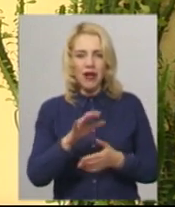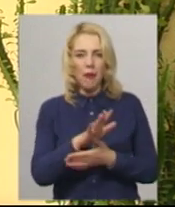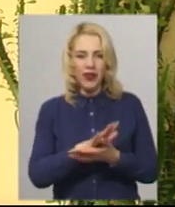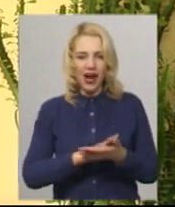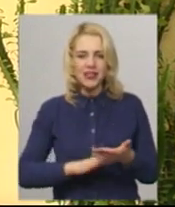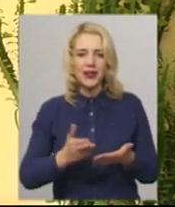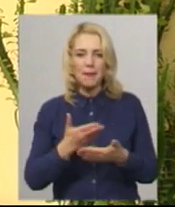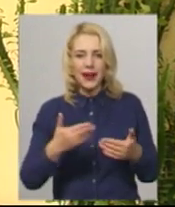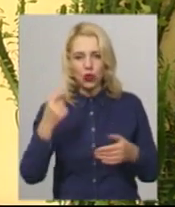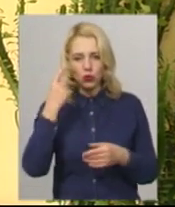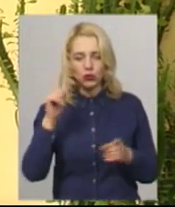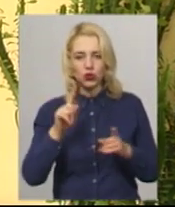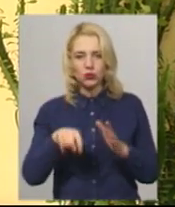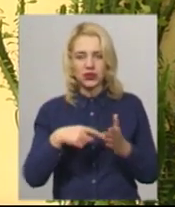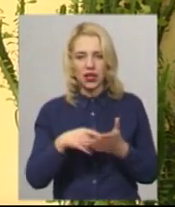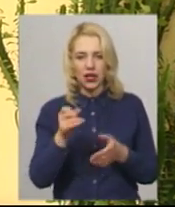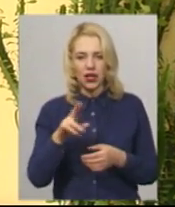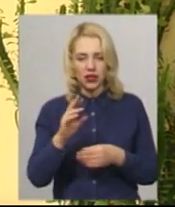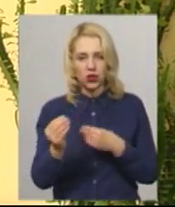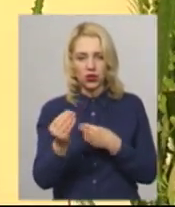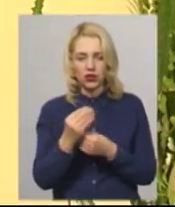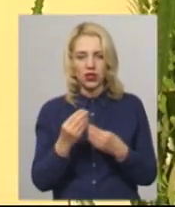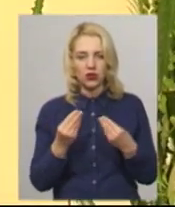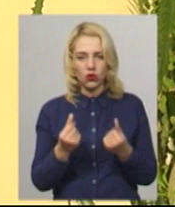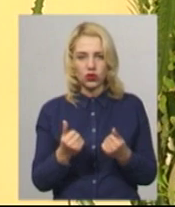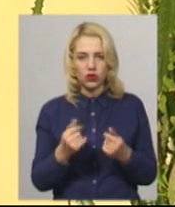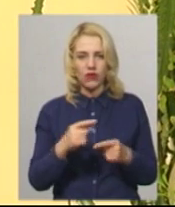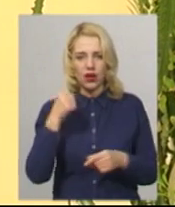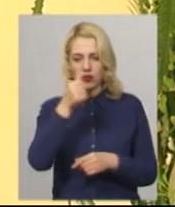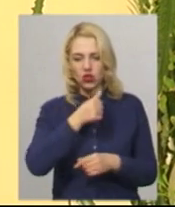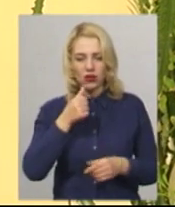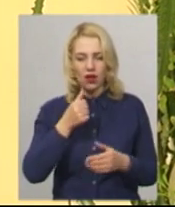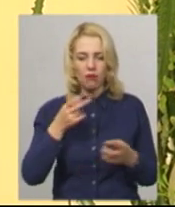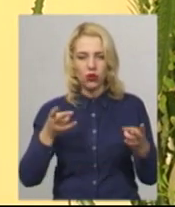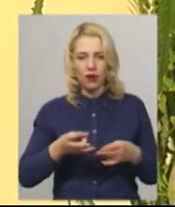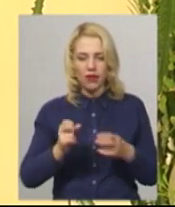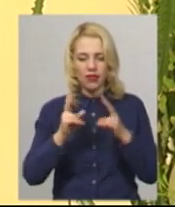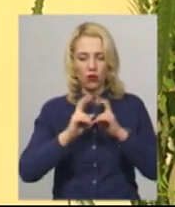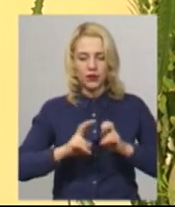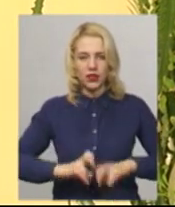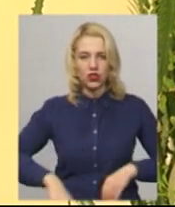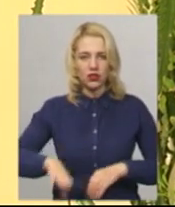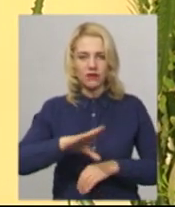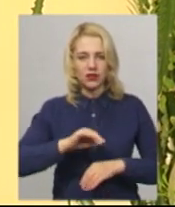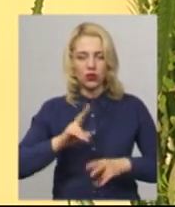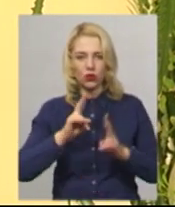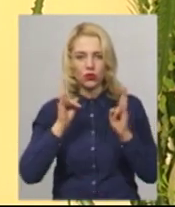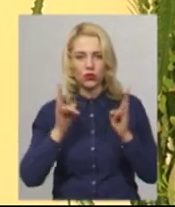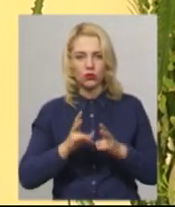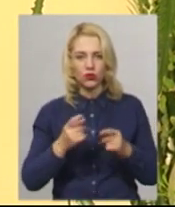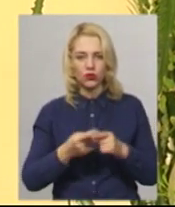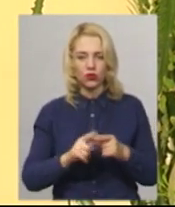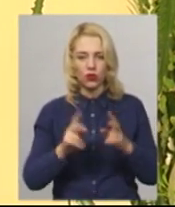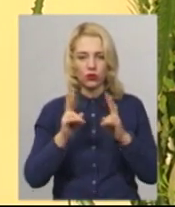ми все-таки думаємо, що міська рада нам додасть цих коштів. Річна потреба на обстеження всіх, які потребують цього